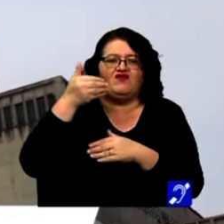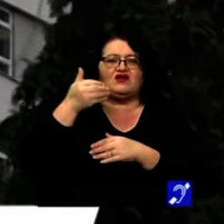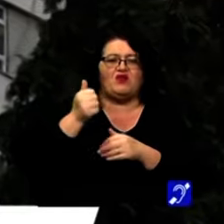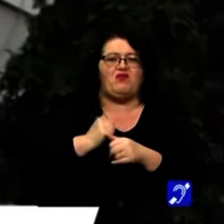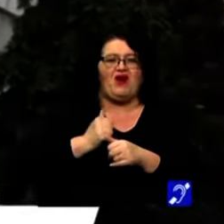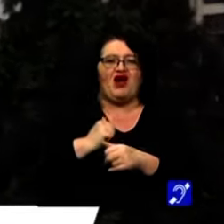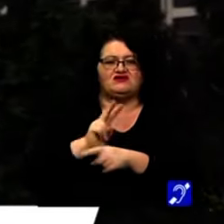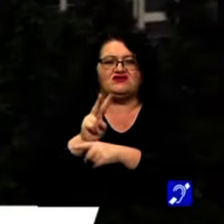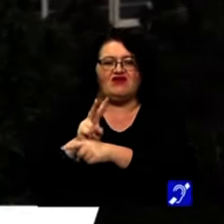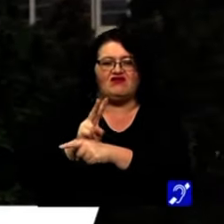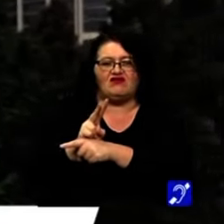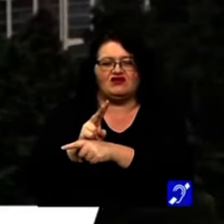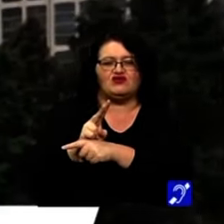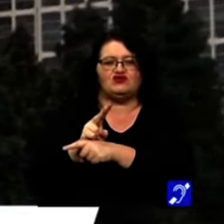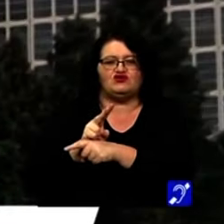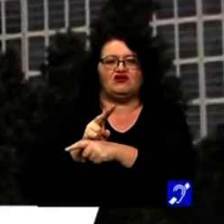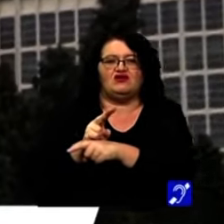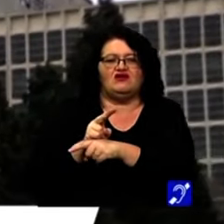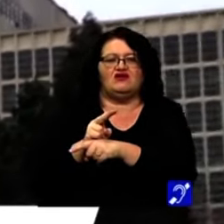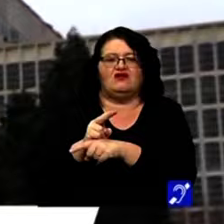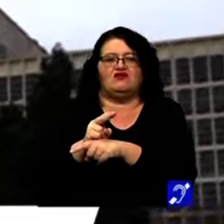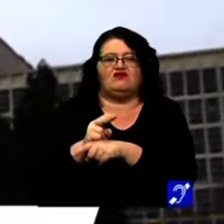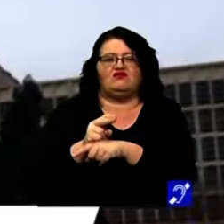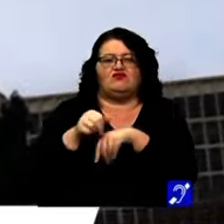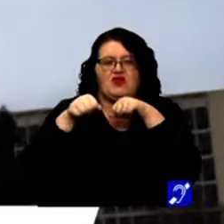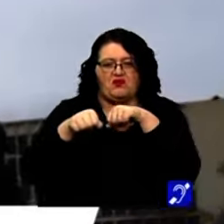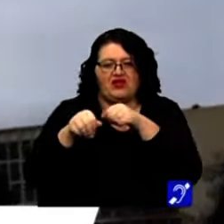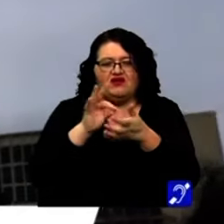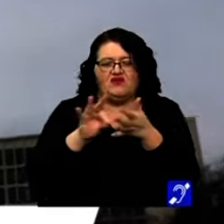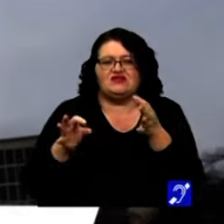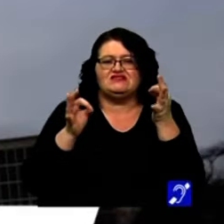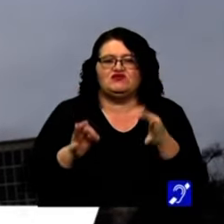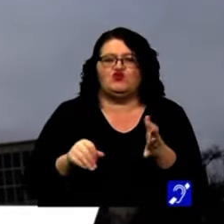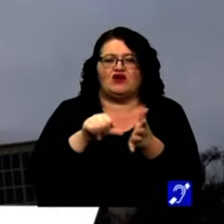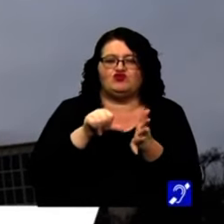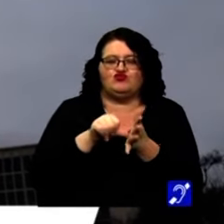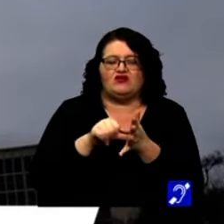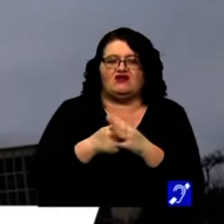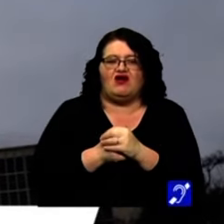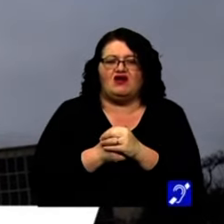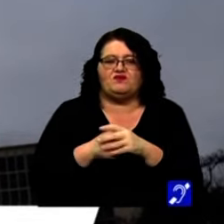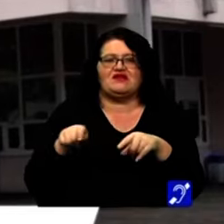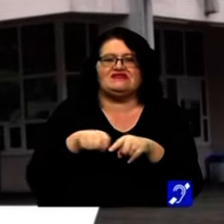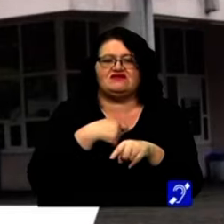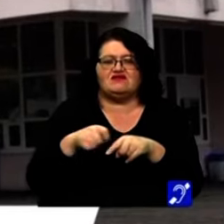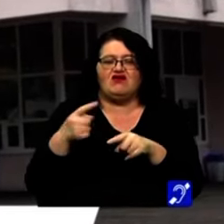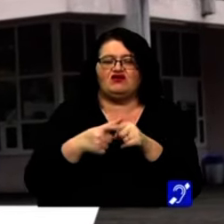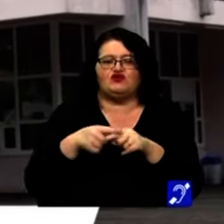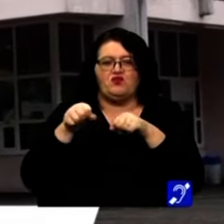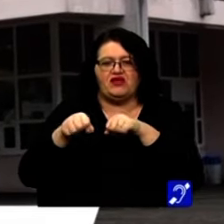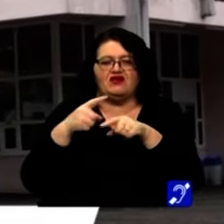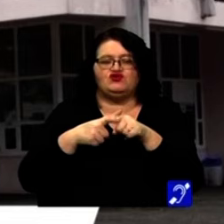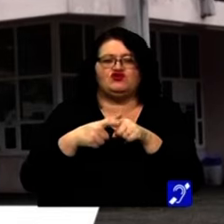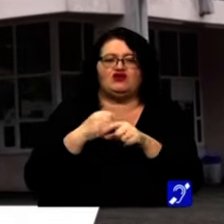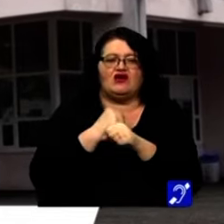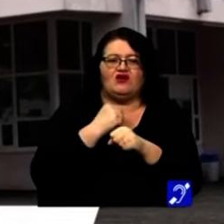care se ocupă de tot ce ați înseamnă siguranța termocentrale. Printre sindicaliști, atât cei din Minerit, cât și